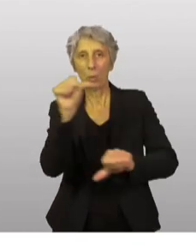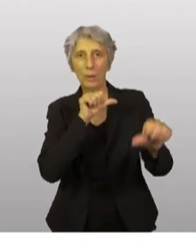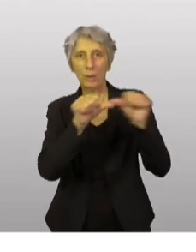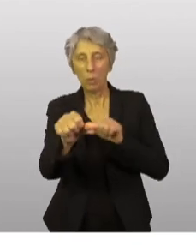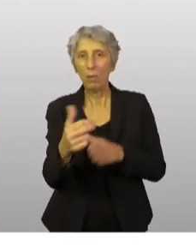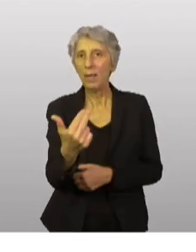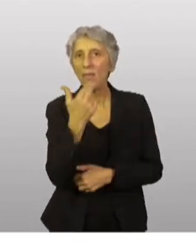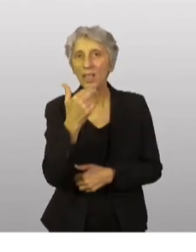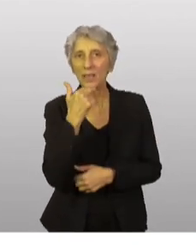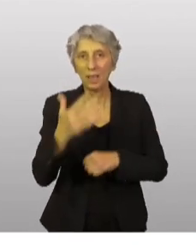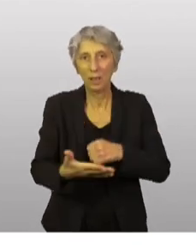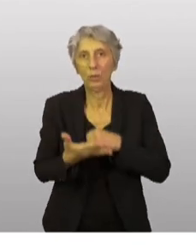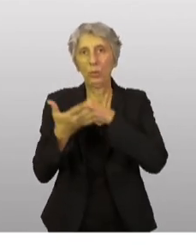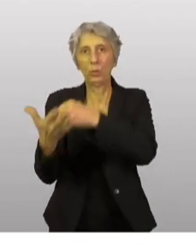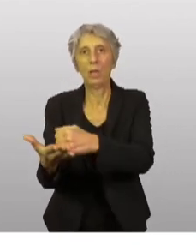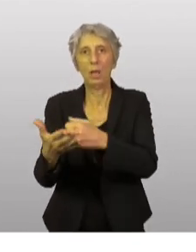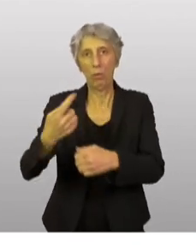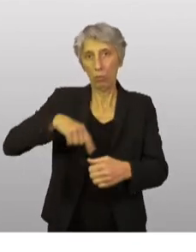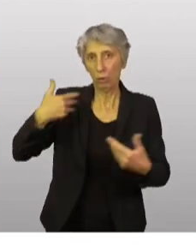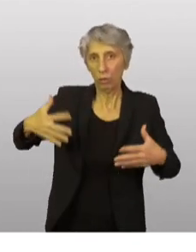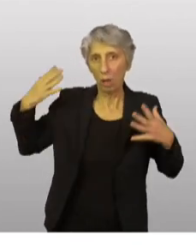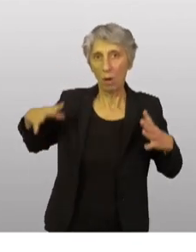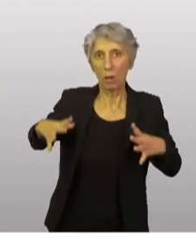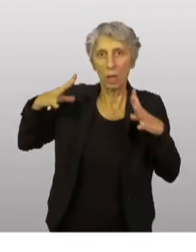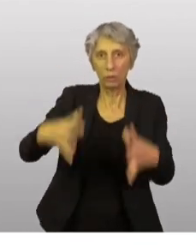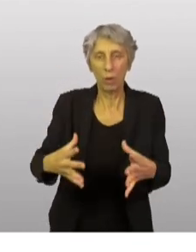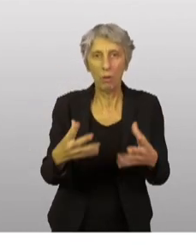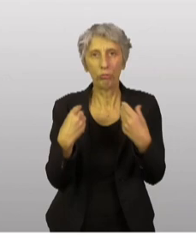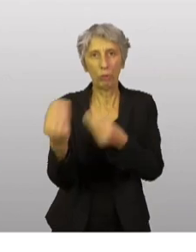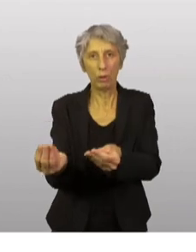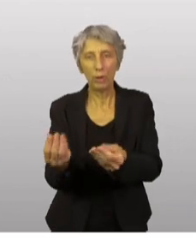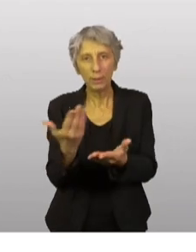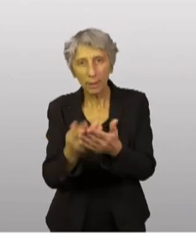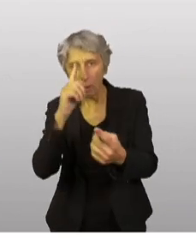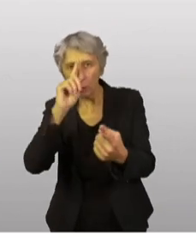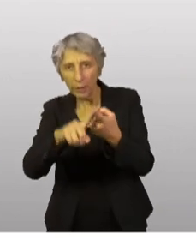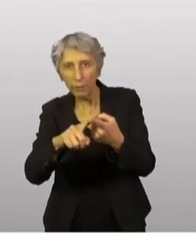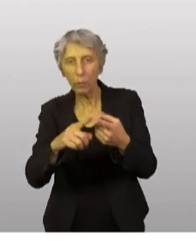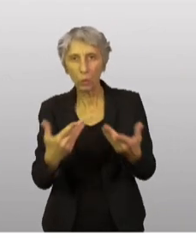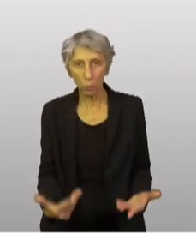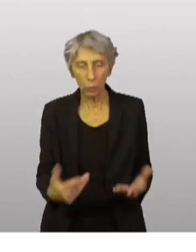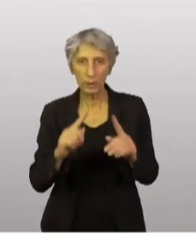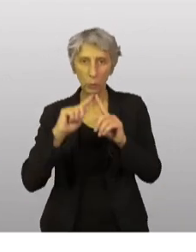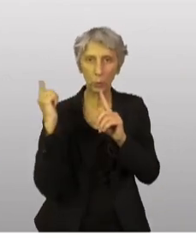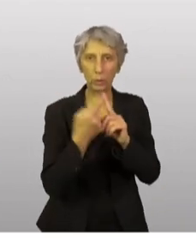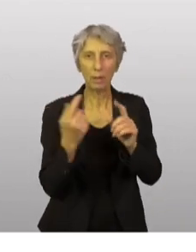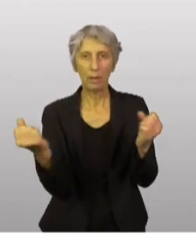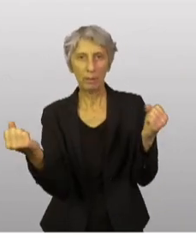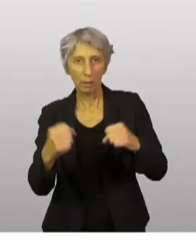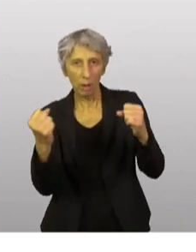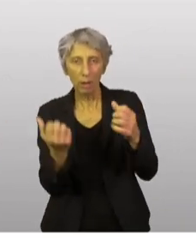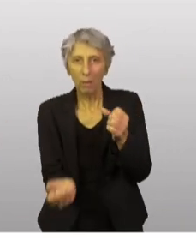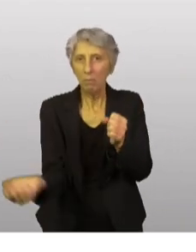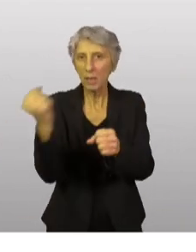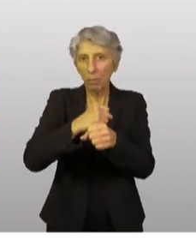'efficacité du soutien que nous nous sommes engagés à fournir. C'est dans cet objectif que nous nous sommes accordés aujourd'hui sur la mise en place d